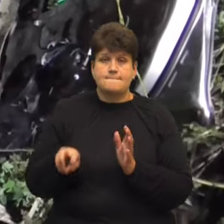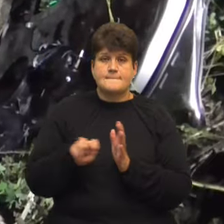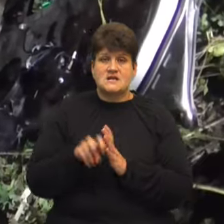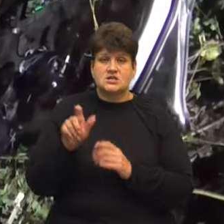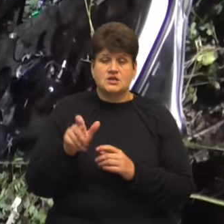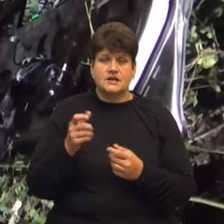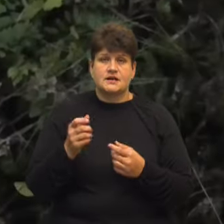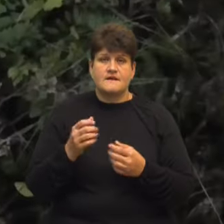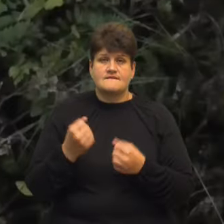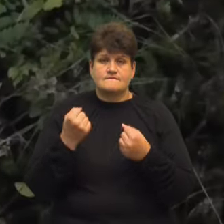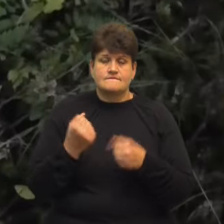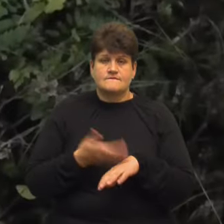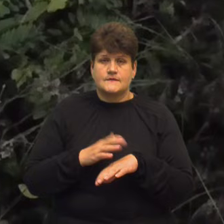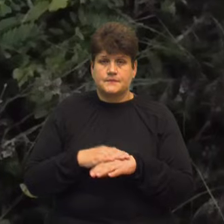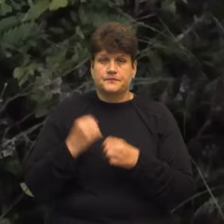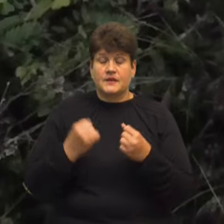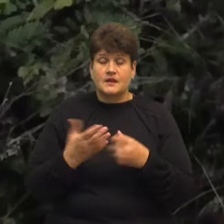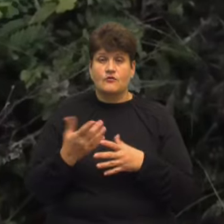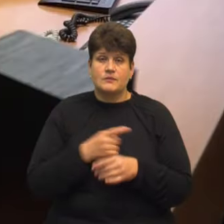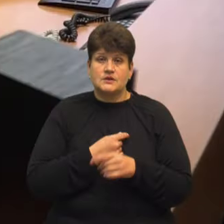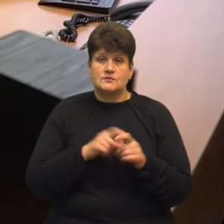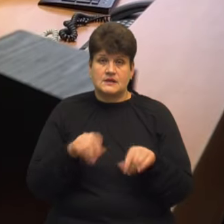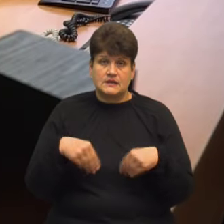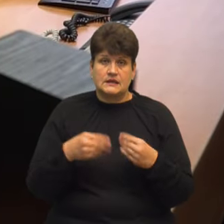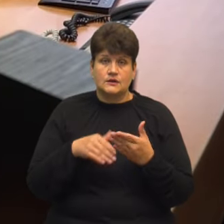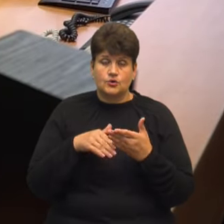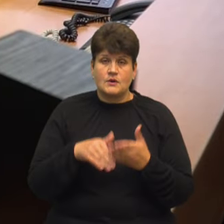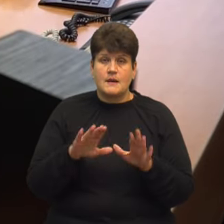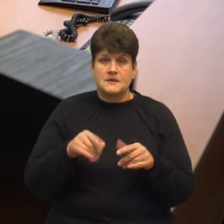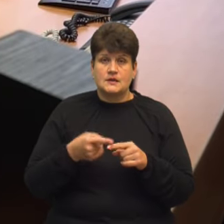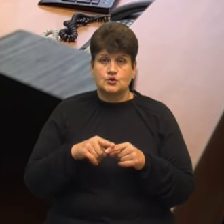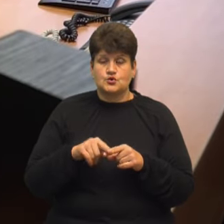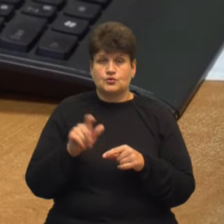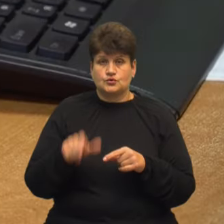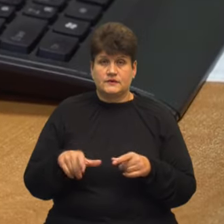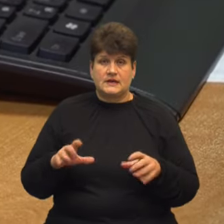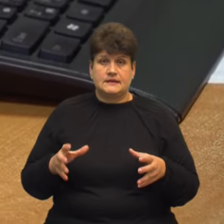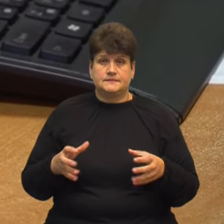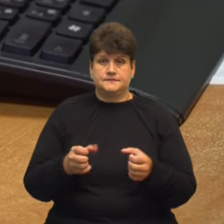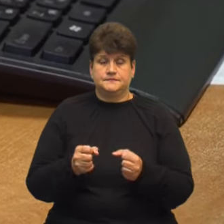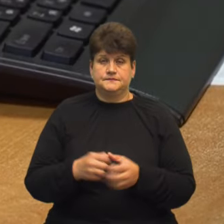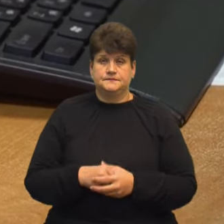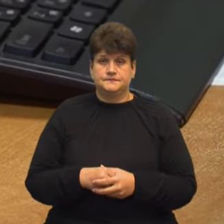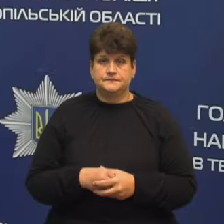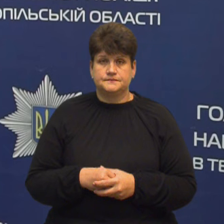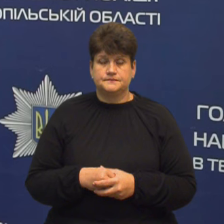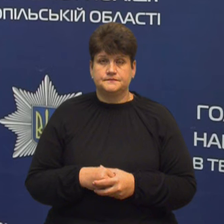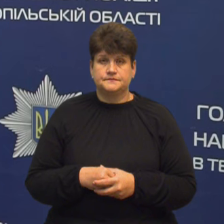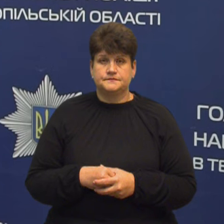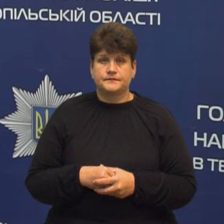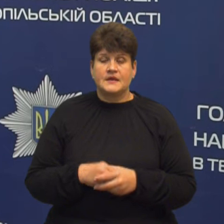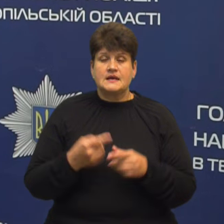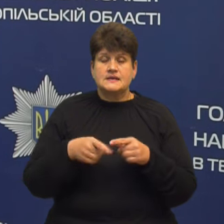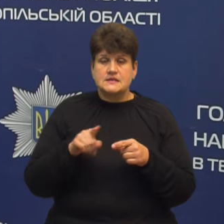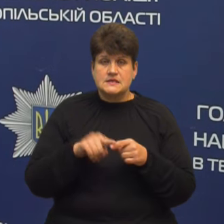госпіталізували У медзакладі водію вантажівки надали допомогу. Після цього чоловіка затримали, каже поліцейський Відомості про дану